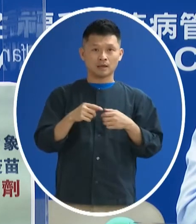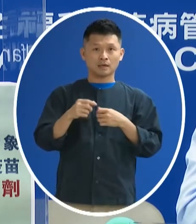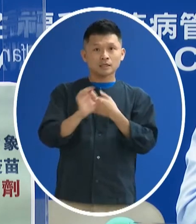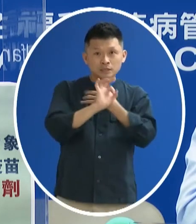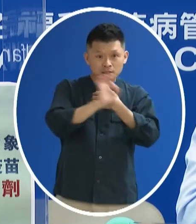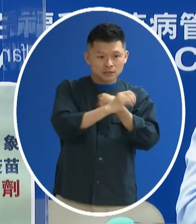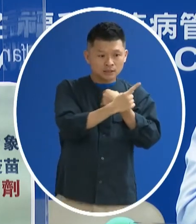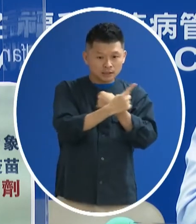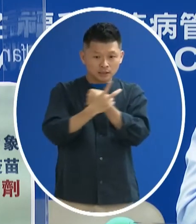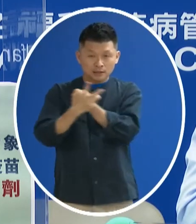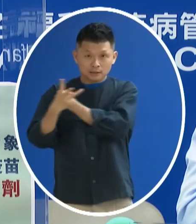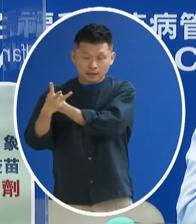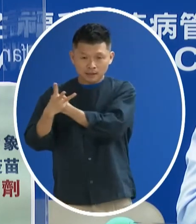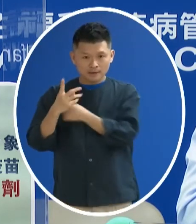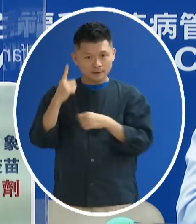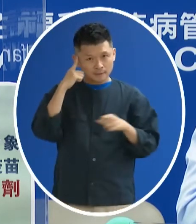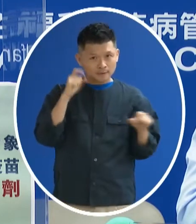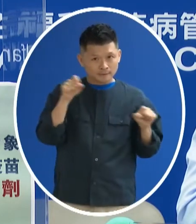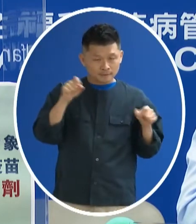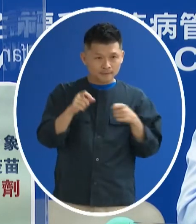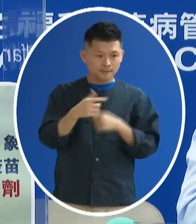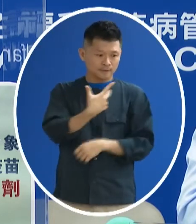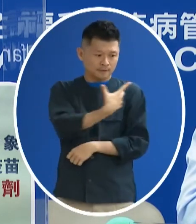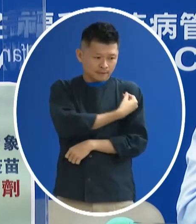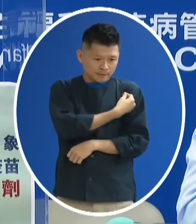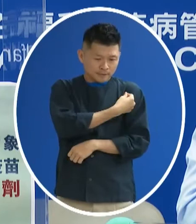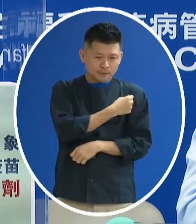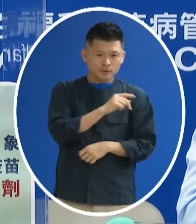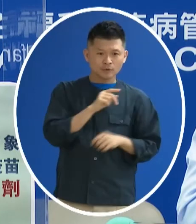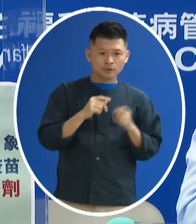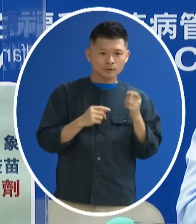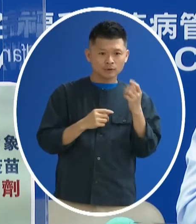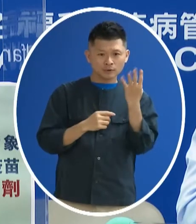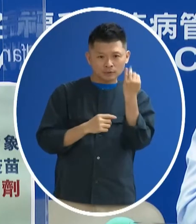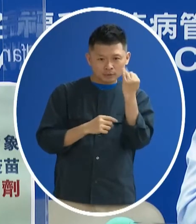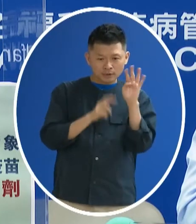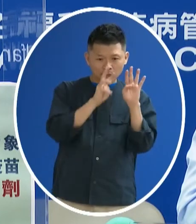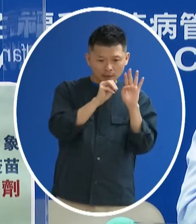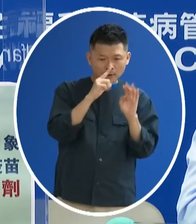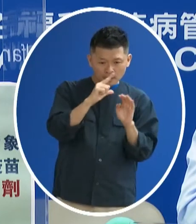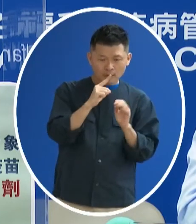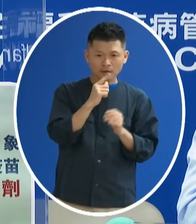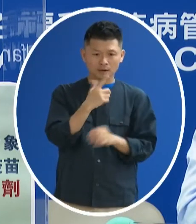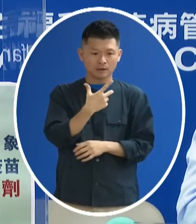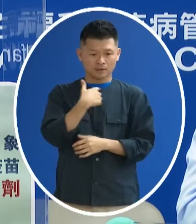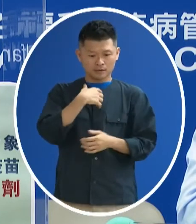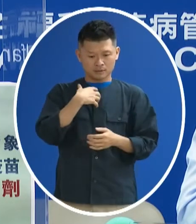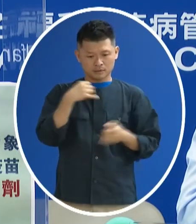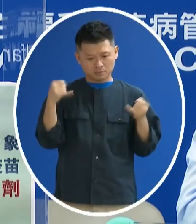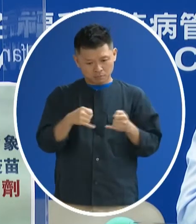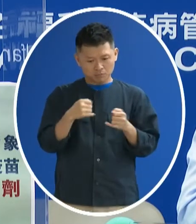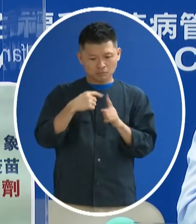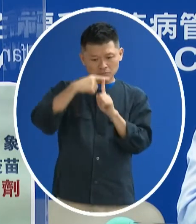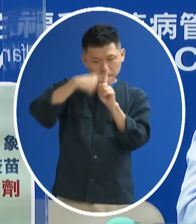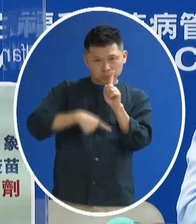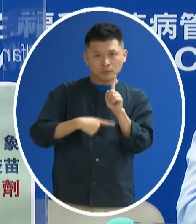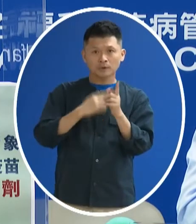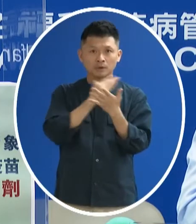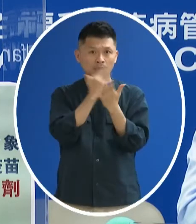二期就開始在定說怎麼樣的劑量是最有效 又傷害最小等等的 這都經過研究過